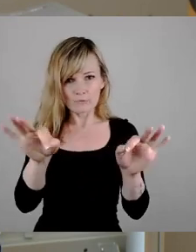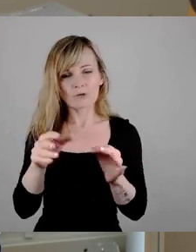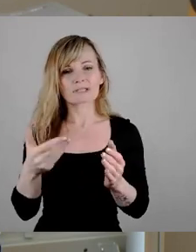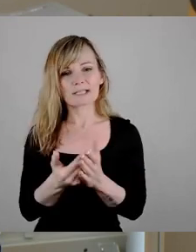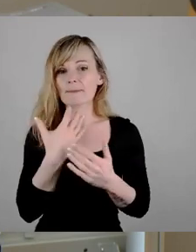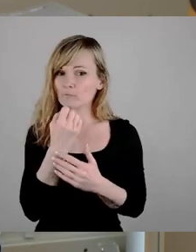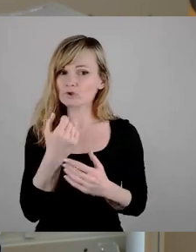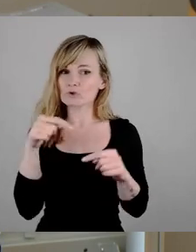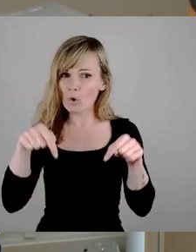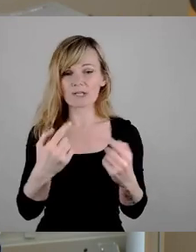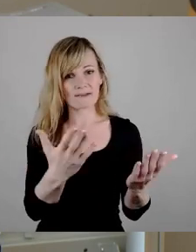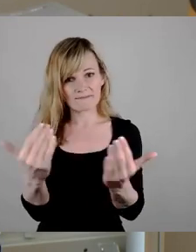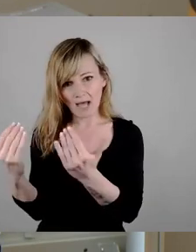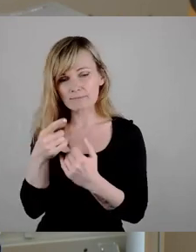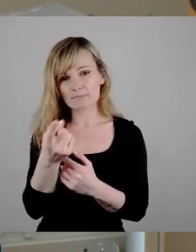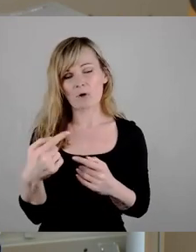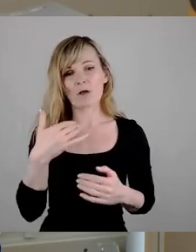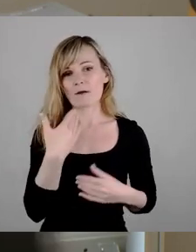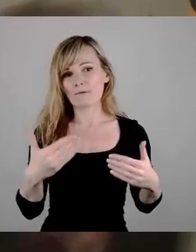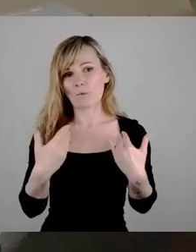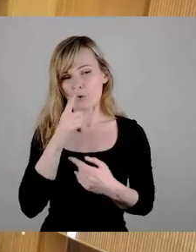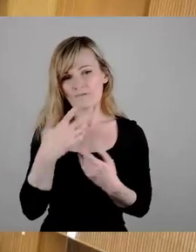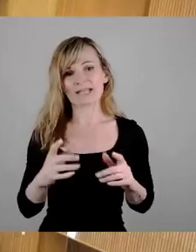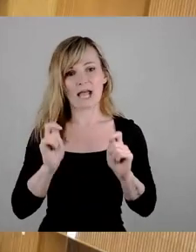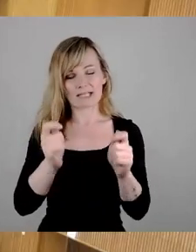würde mich freuen, wenn der Antrag hier eine Mehrheit findet. Vielen Dank.